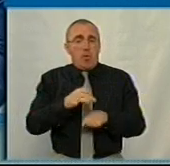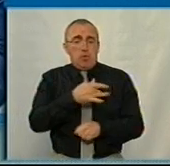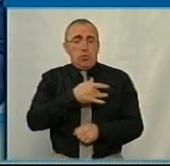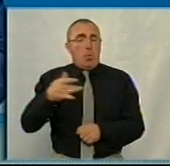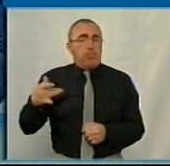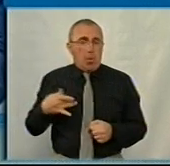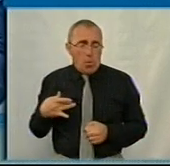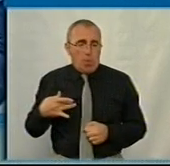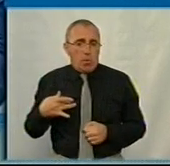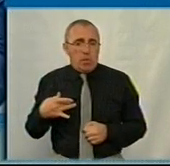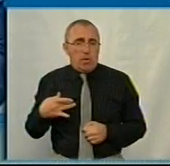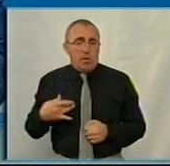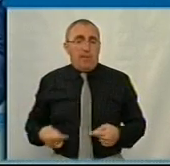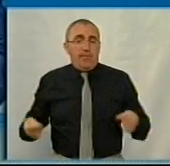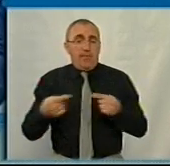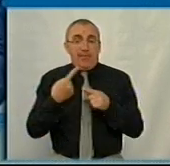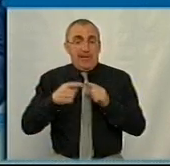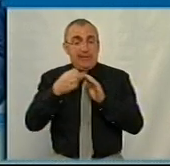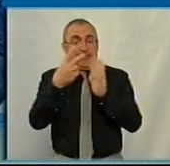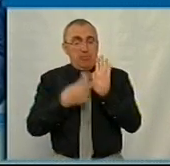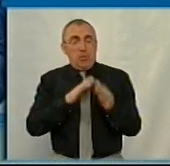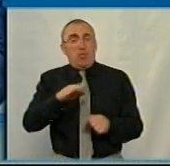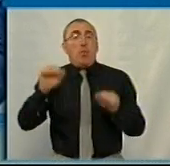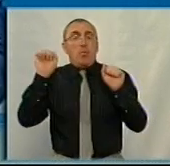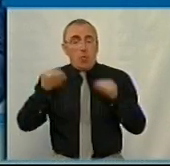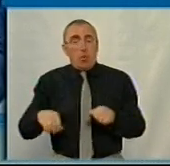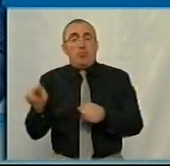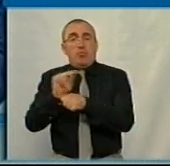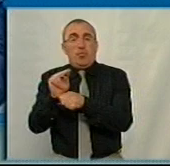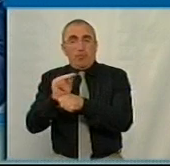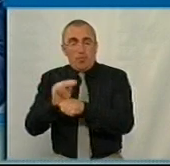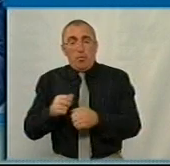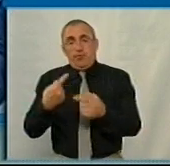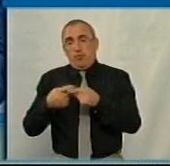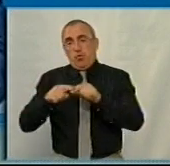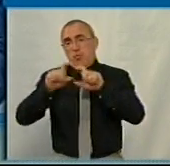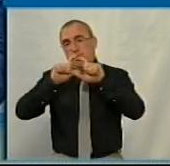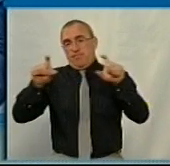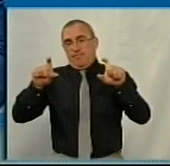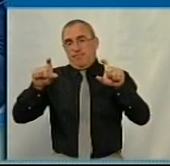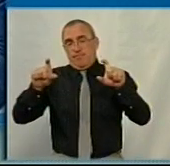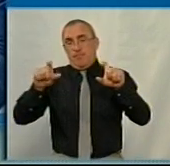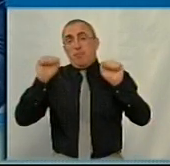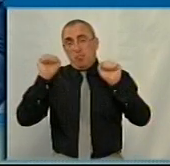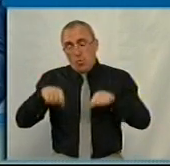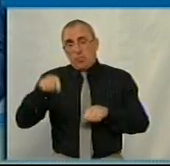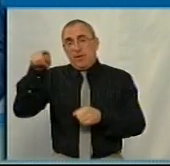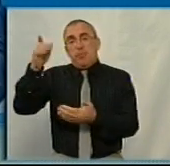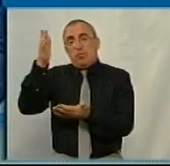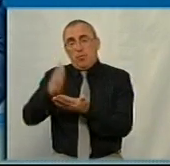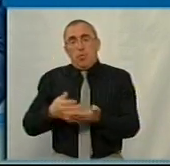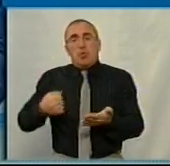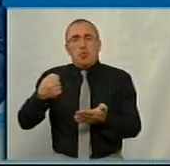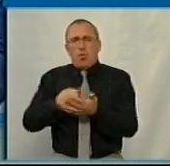туберкульоз. І, відповідно, ці 17 дітей можуть даліковуватись в цьому лікувальному закладі. І вони можуть там знаходитись